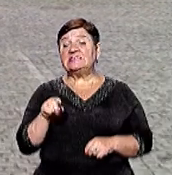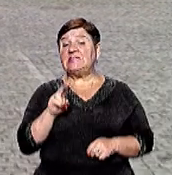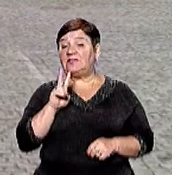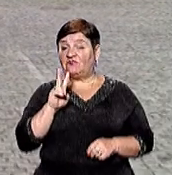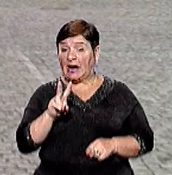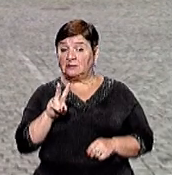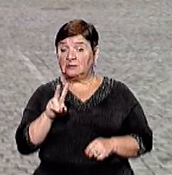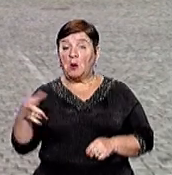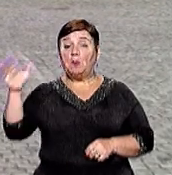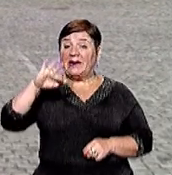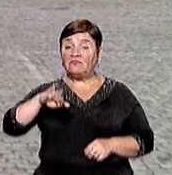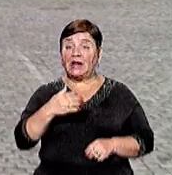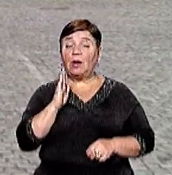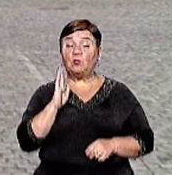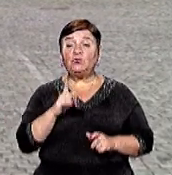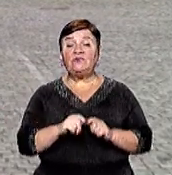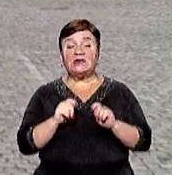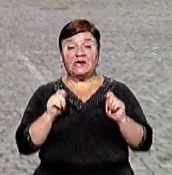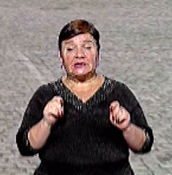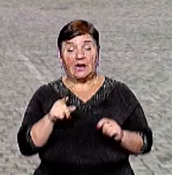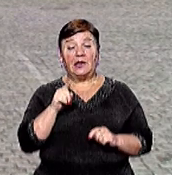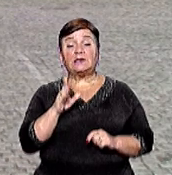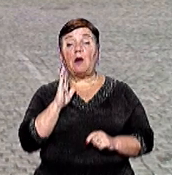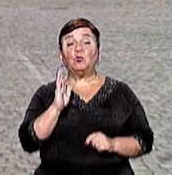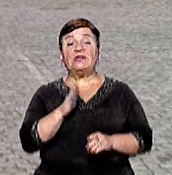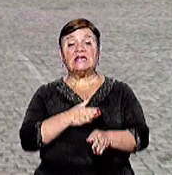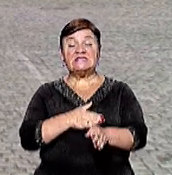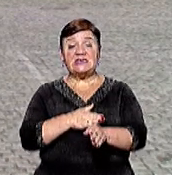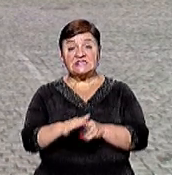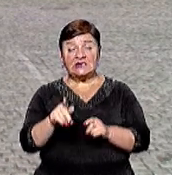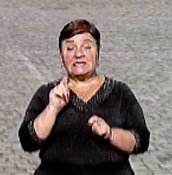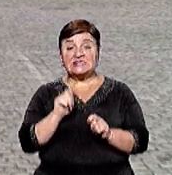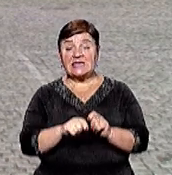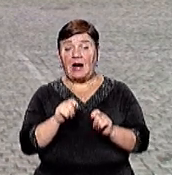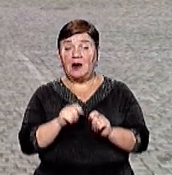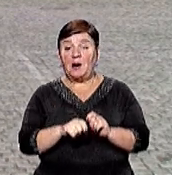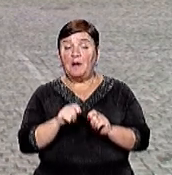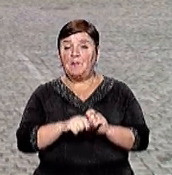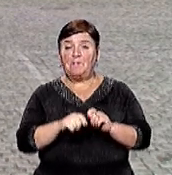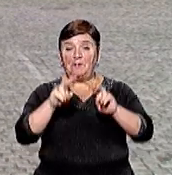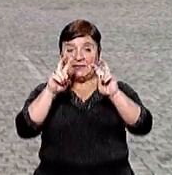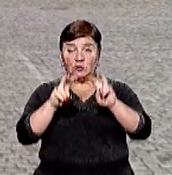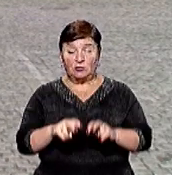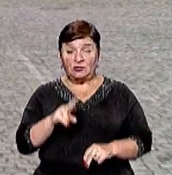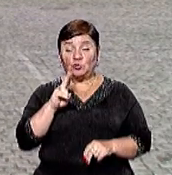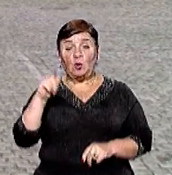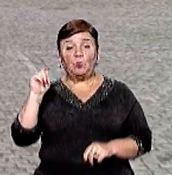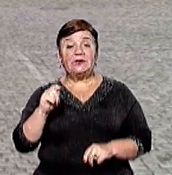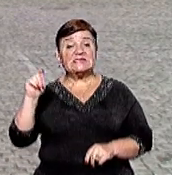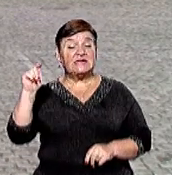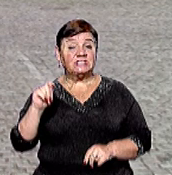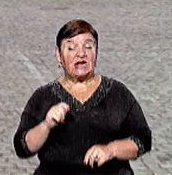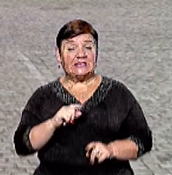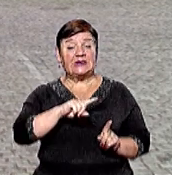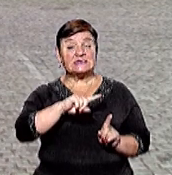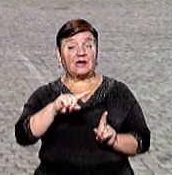відкриті Але на цих перевалах буде здійснюватись моніторинг людей, які будуть заїжджати на територію Закарпаття Ми повинні